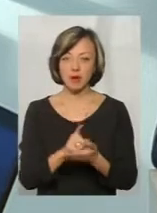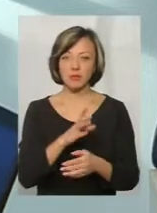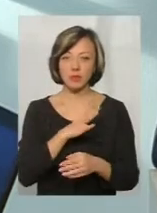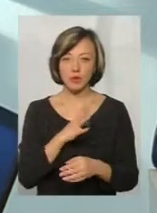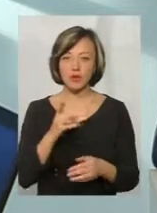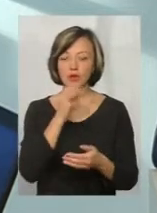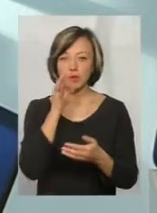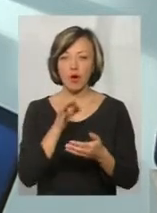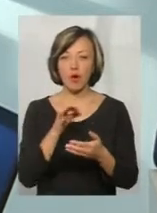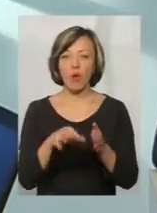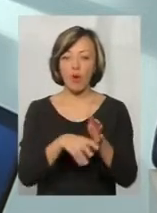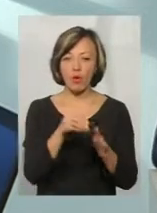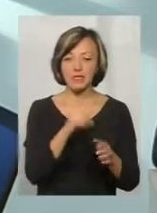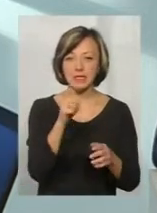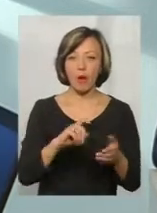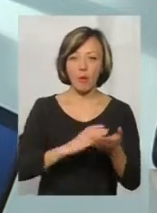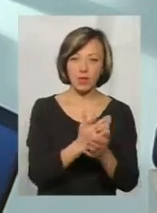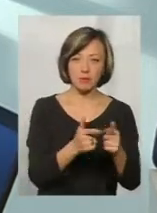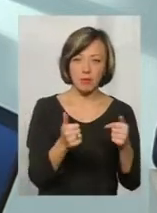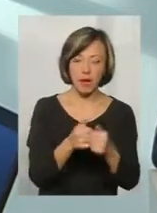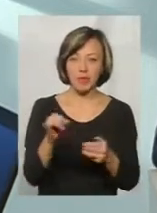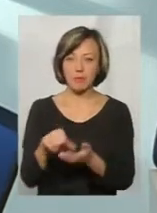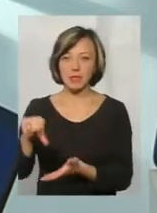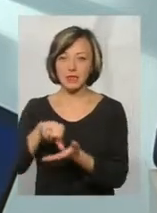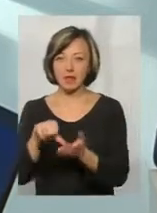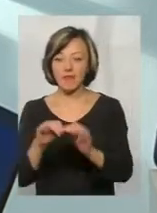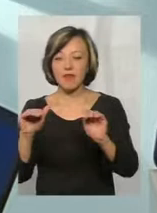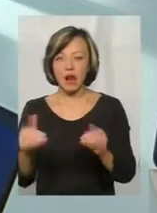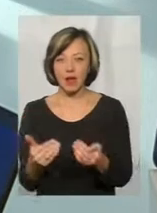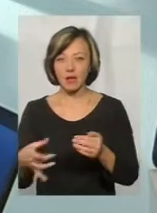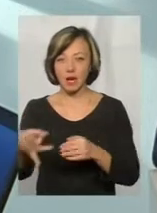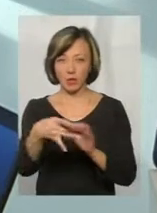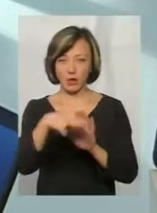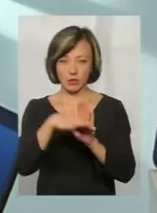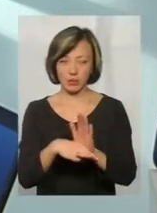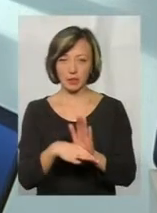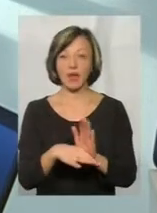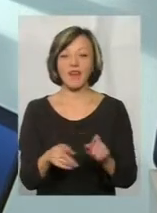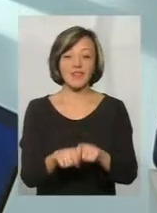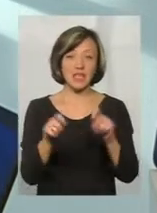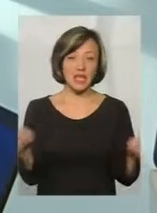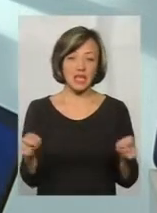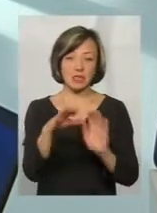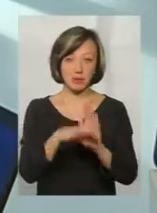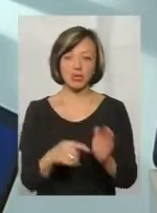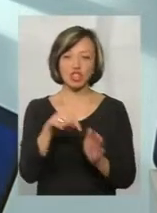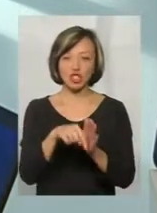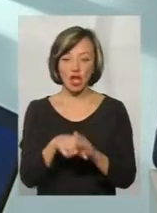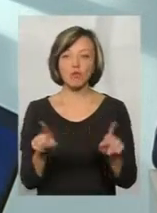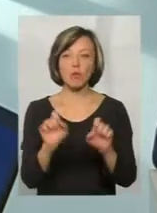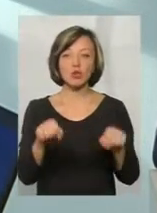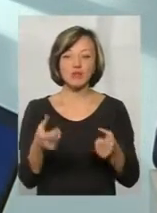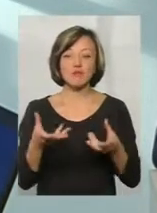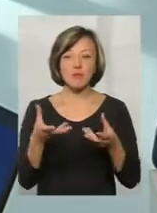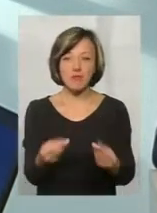політичну партію і голос завіданий за представника в рамках регіонального списку. Власне, відкритість списків означає можливість